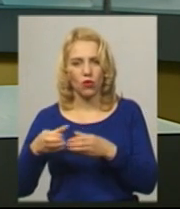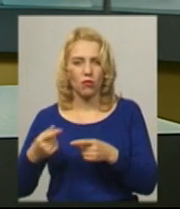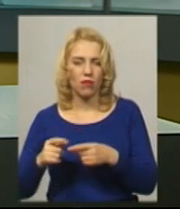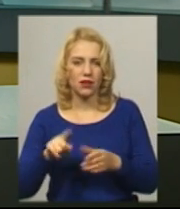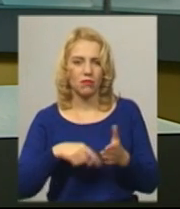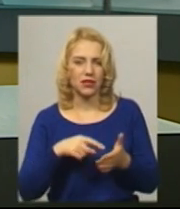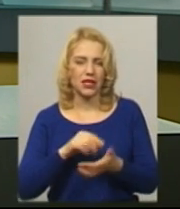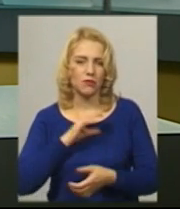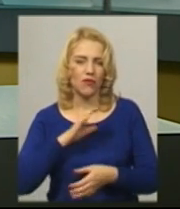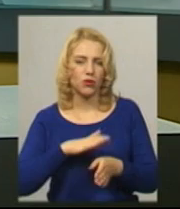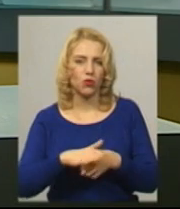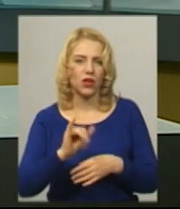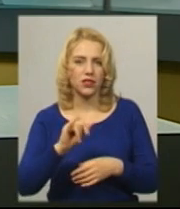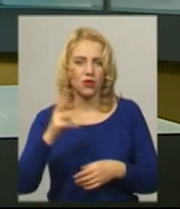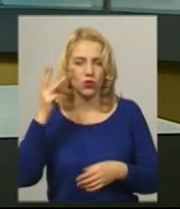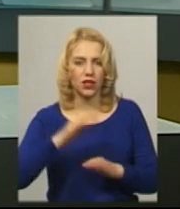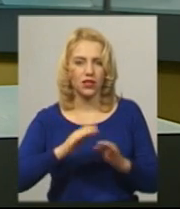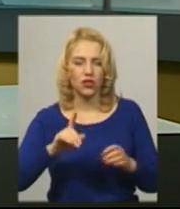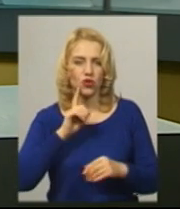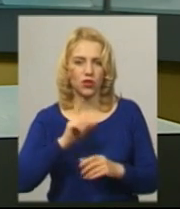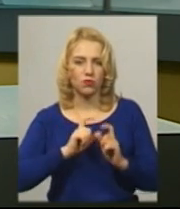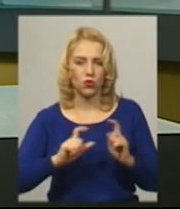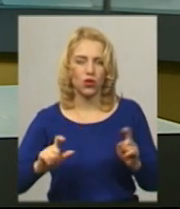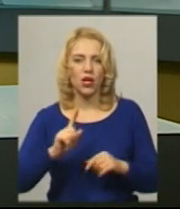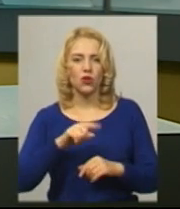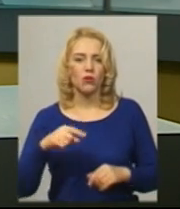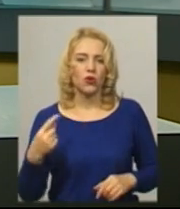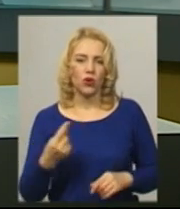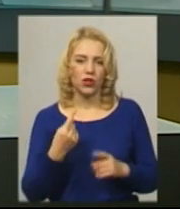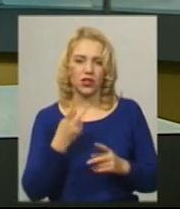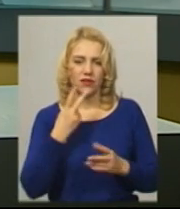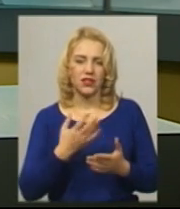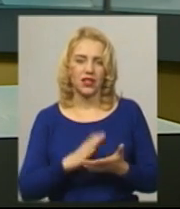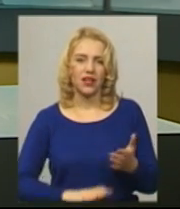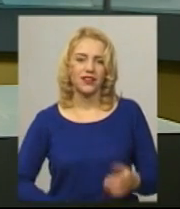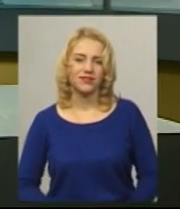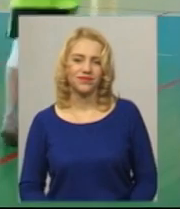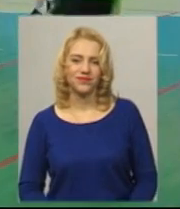спартакиада відбулася у дитячо-юнацькій спортивній школі номер один. Подробиці далі у сюжеті.